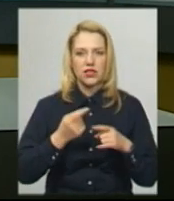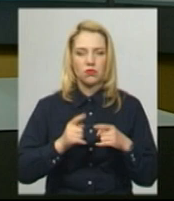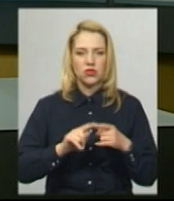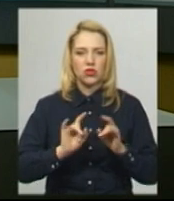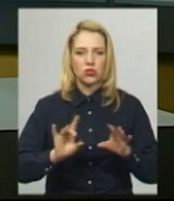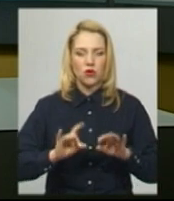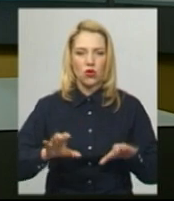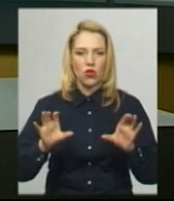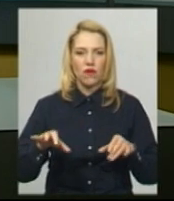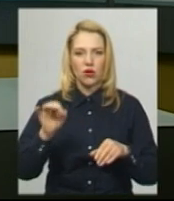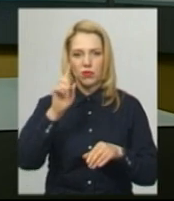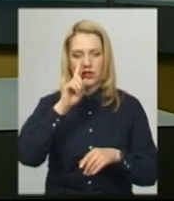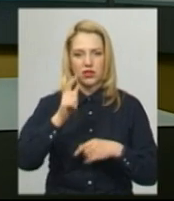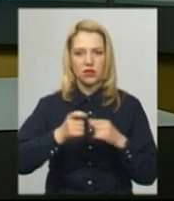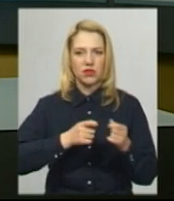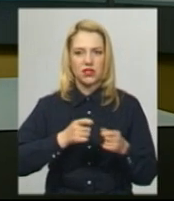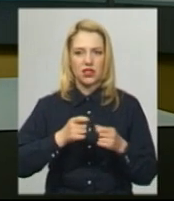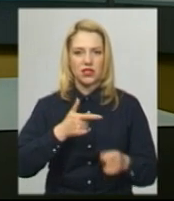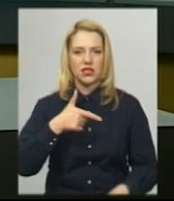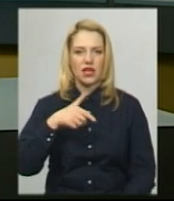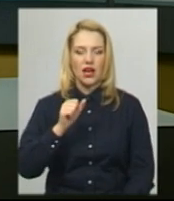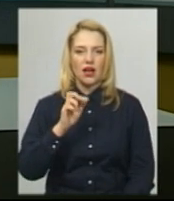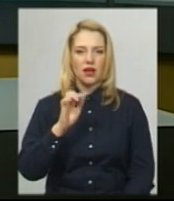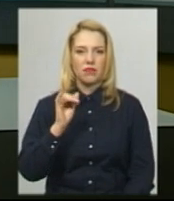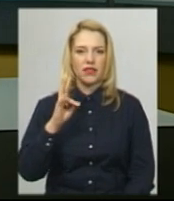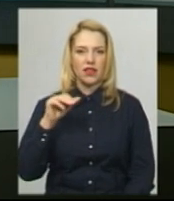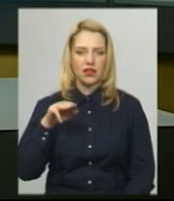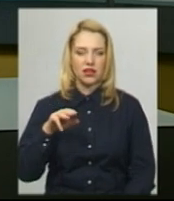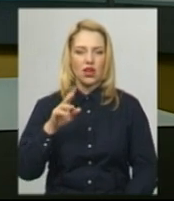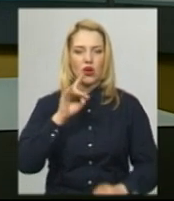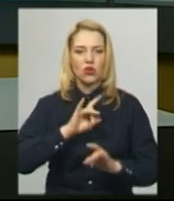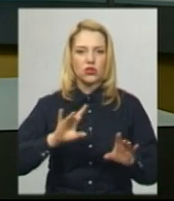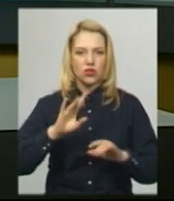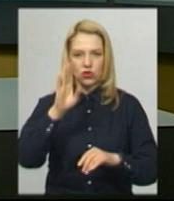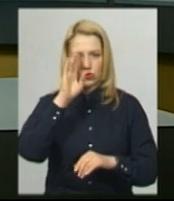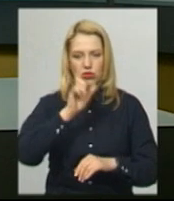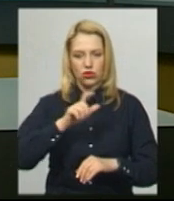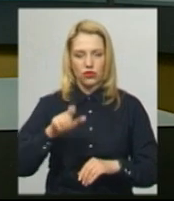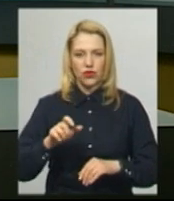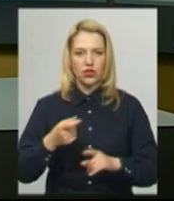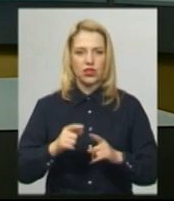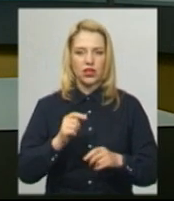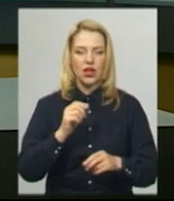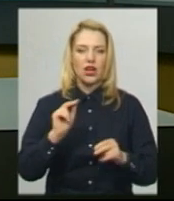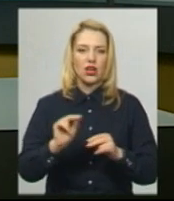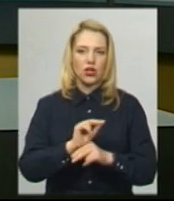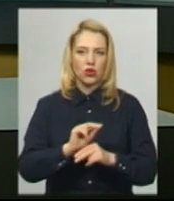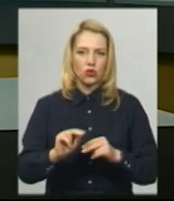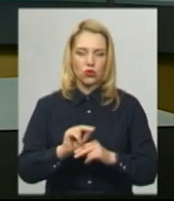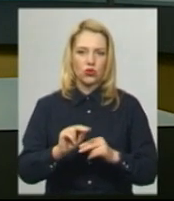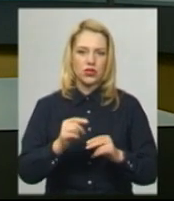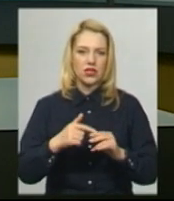Хмельницької облдержадміністрації Дмитро Габінет. Каже, що лікуються чоловіки амбулаторно. Суспільне зв'язалося